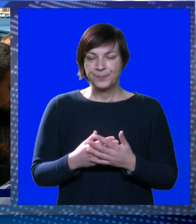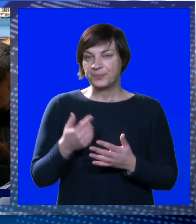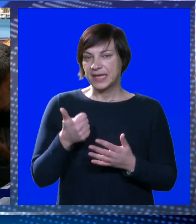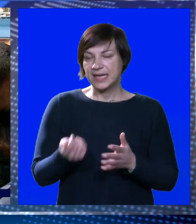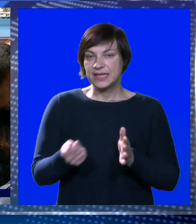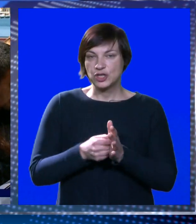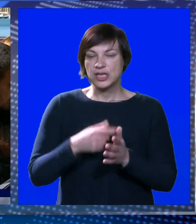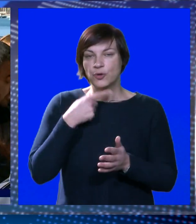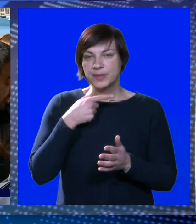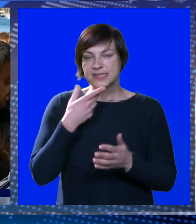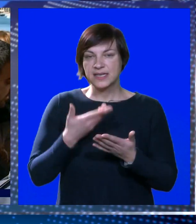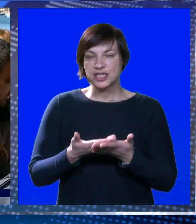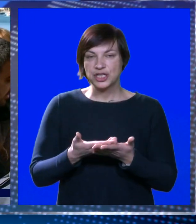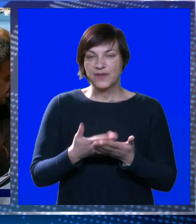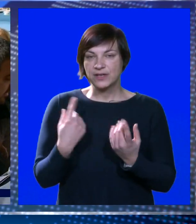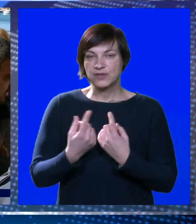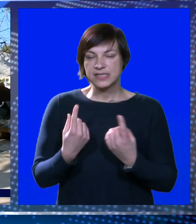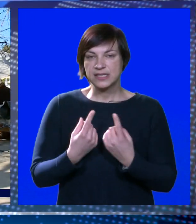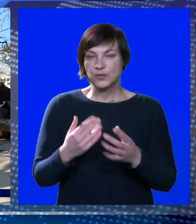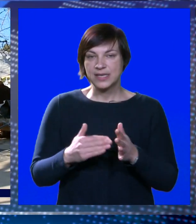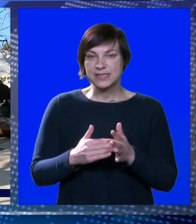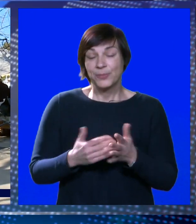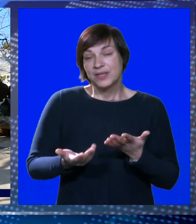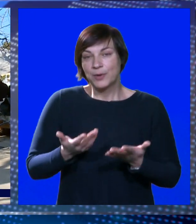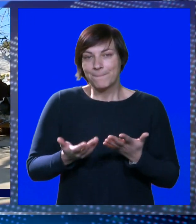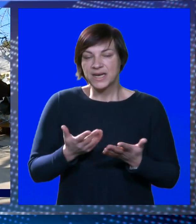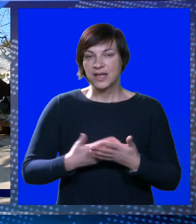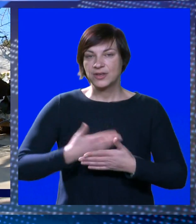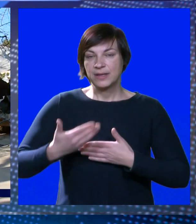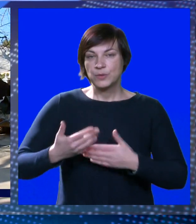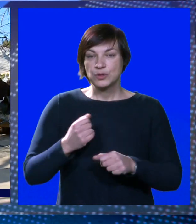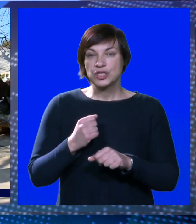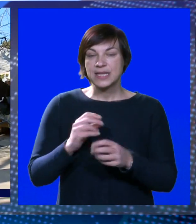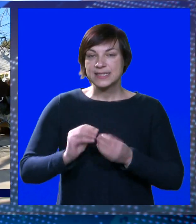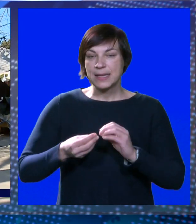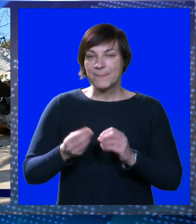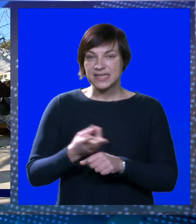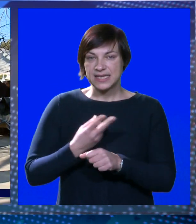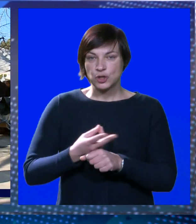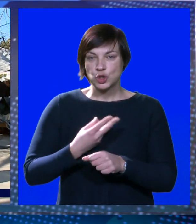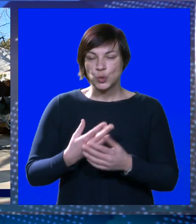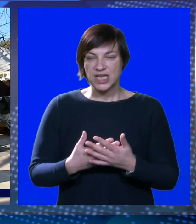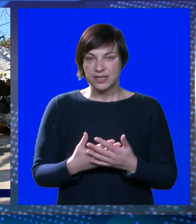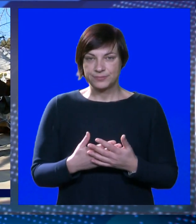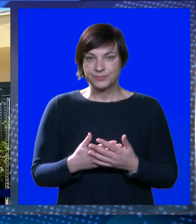Jedan od zakupaca kaže kako se u ovakvoj situaciji potrebno prilagoditi budući da se placa rekonstruira.